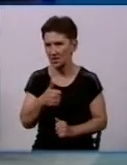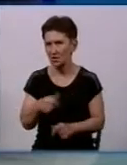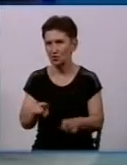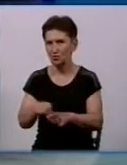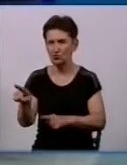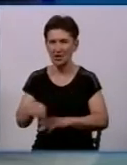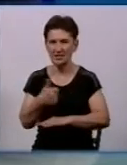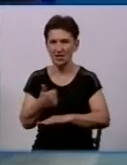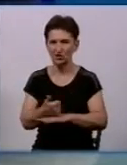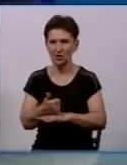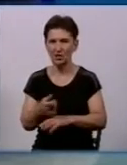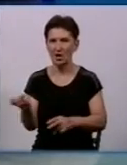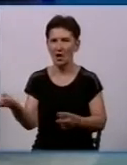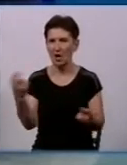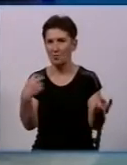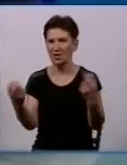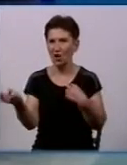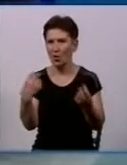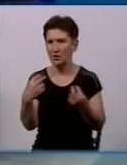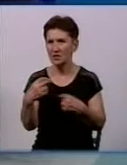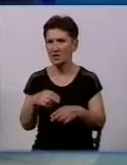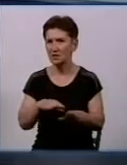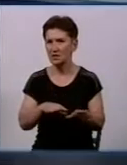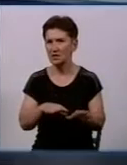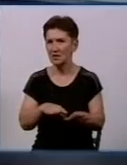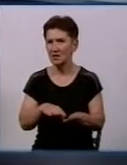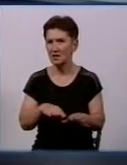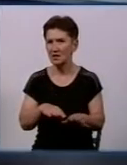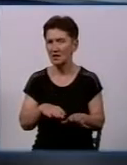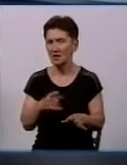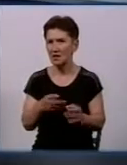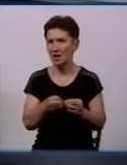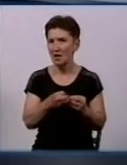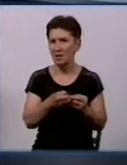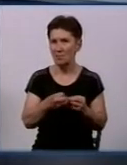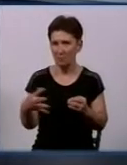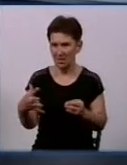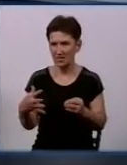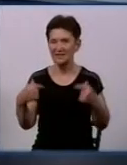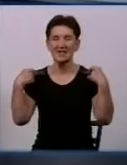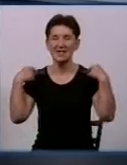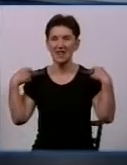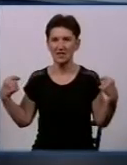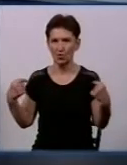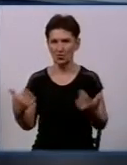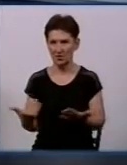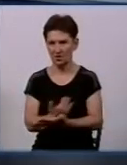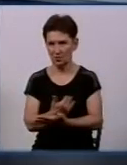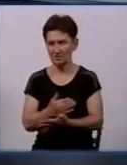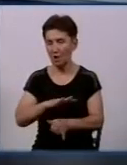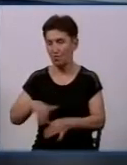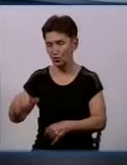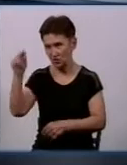управління представив, приходять випускники наших вищих. 12 чи 15 нових лейтенантів служби. вищих навчальних